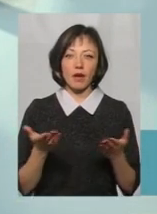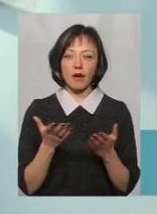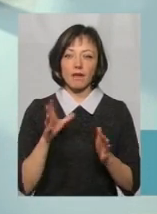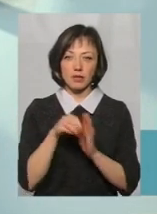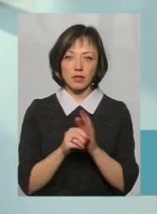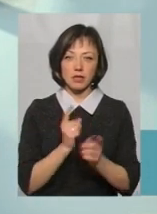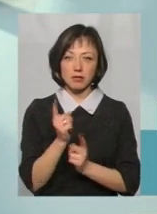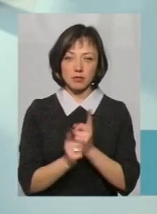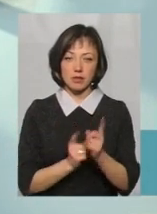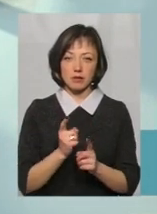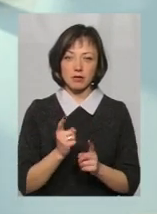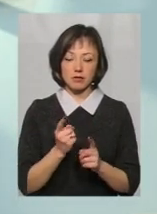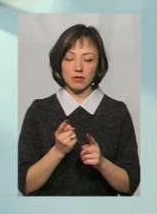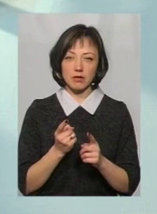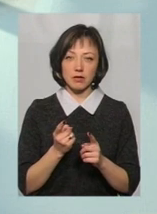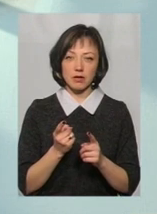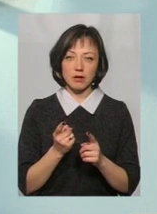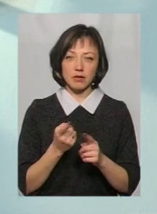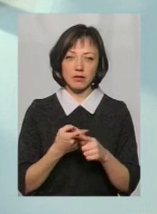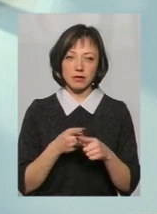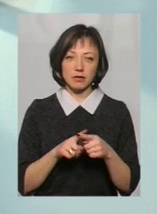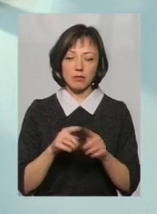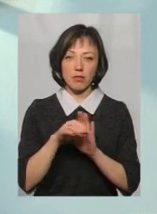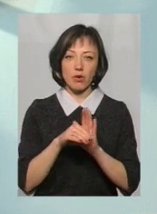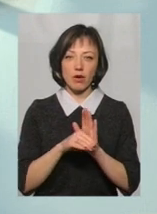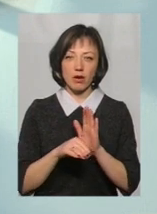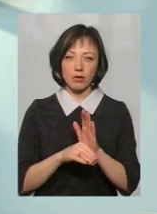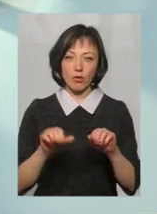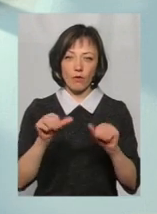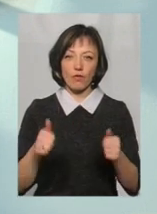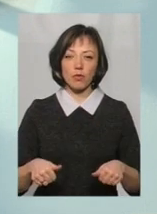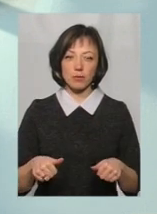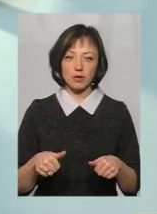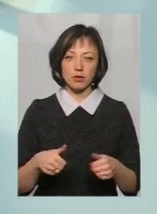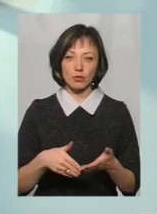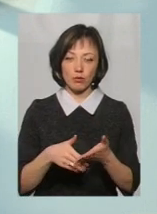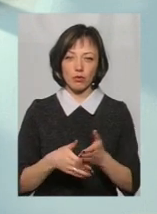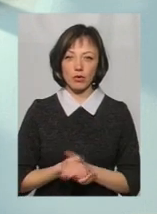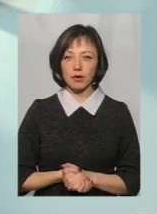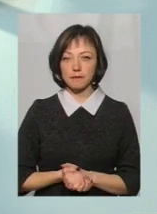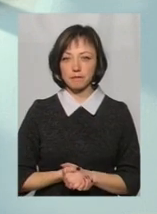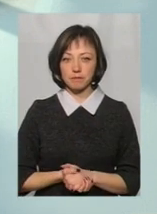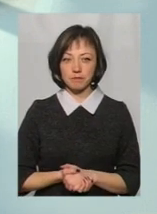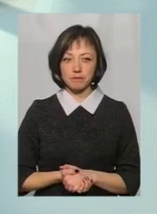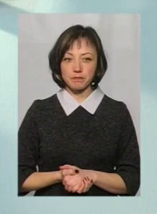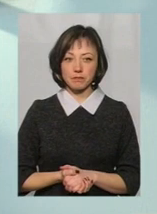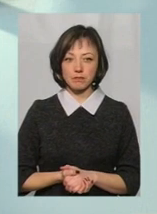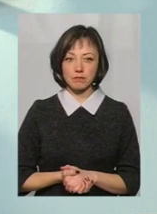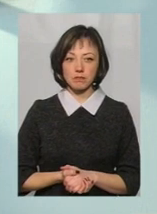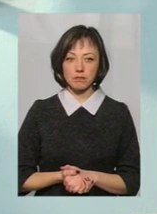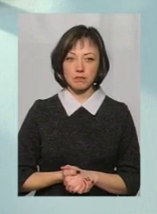в 505-ту постанову, яка регулює порядок оформлення адресної допомоги.